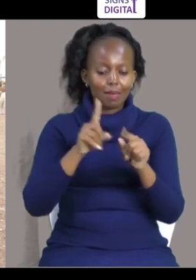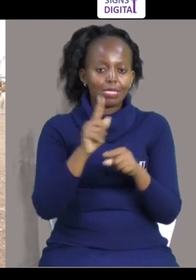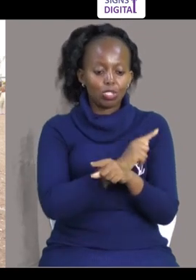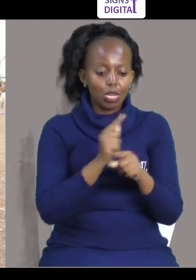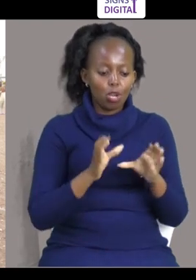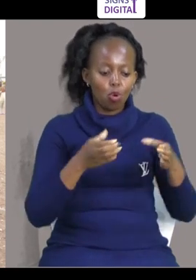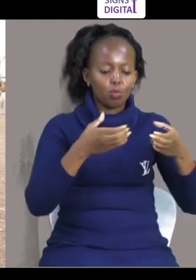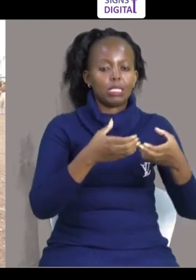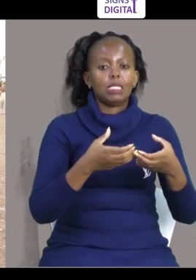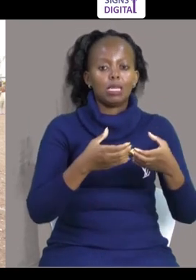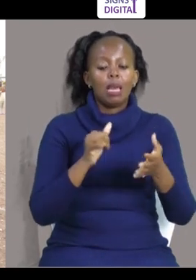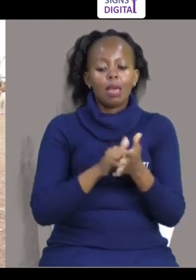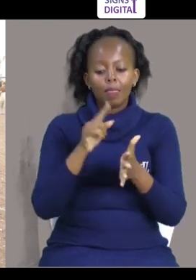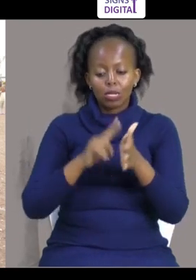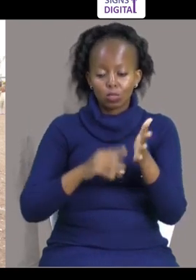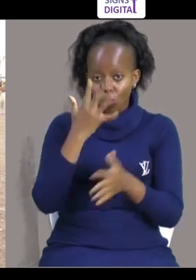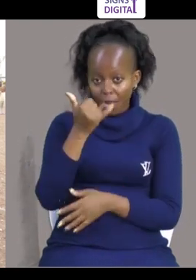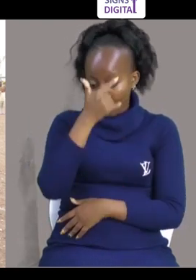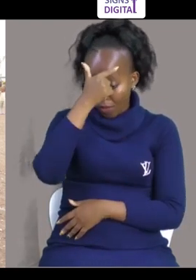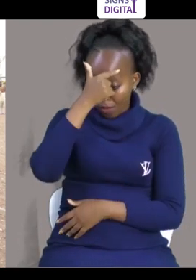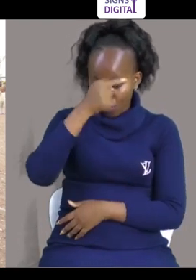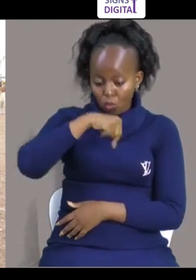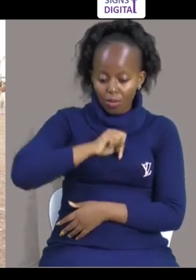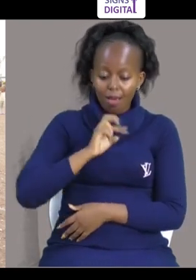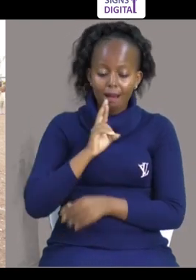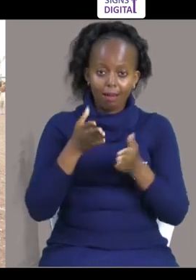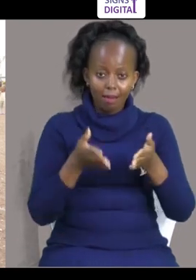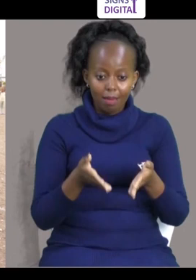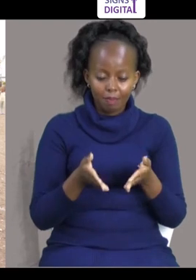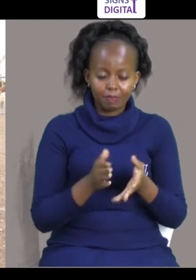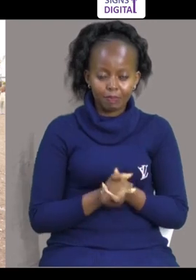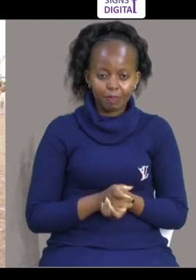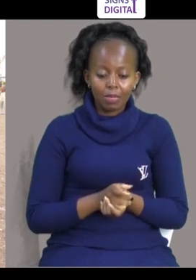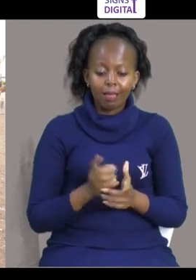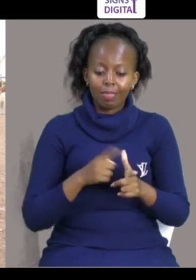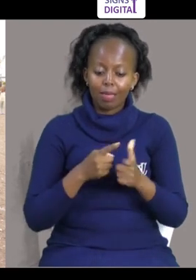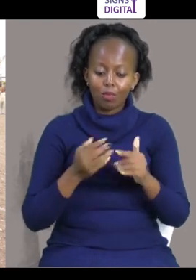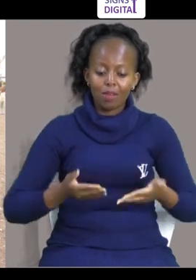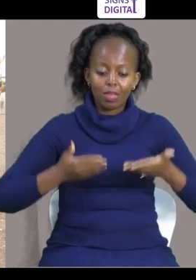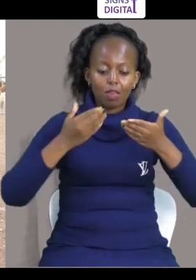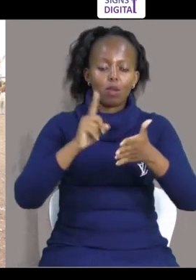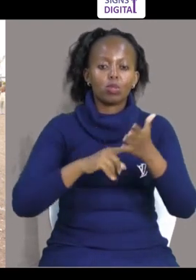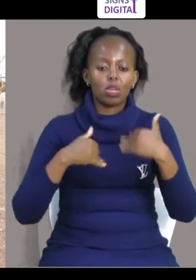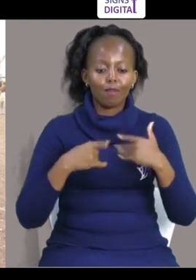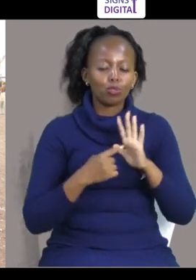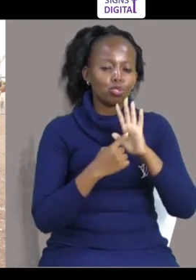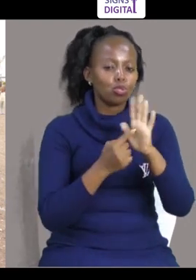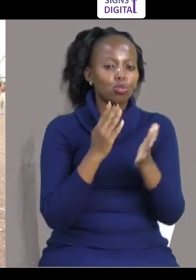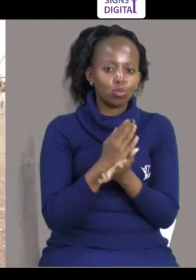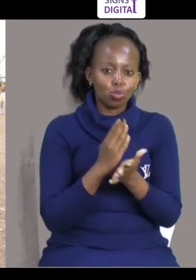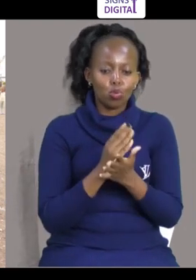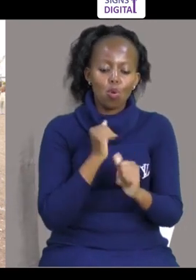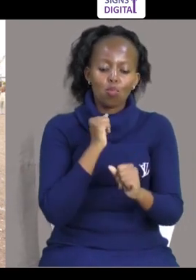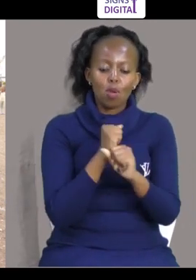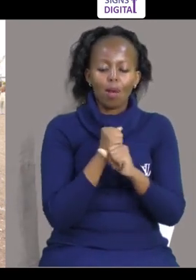Education and training, community outreach Na diyo sababu tuko hapa Tukajileta na tukareta hile kitu